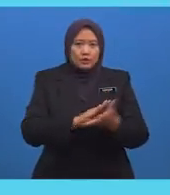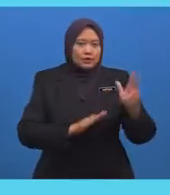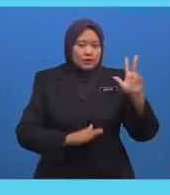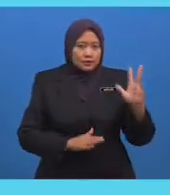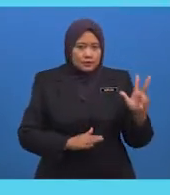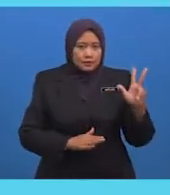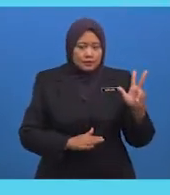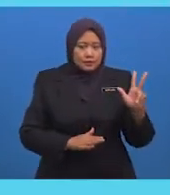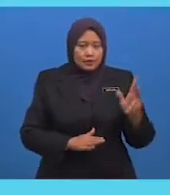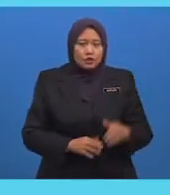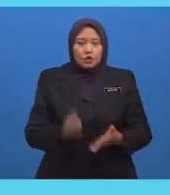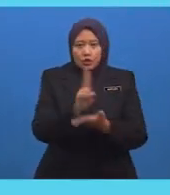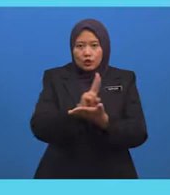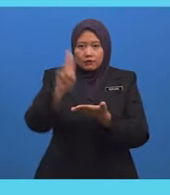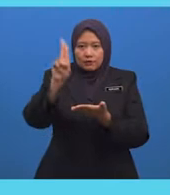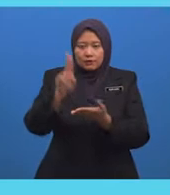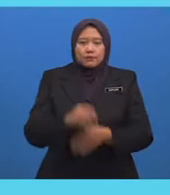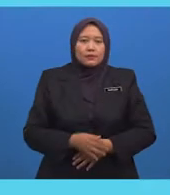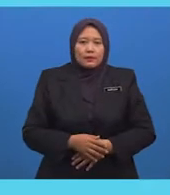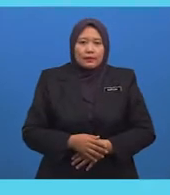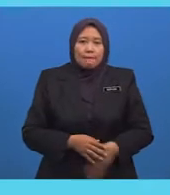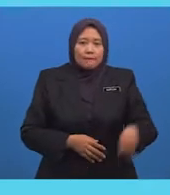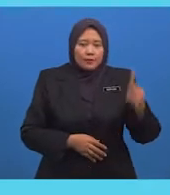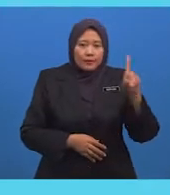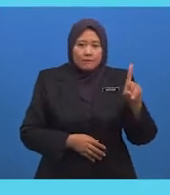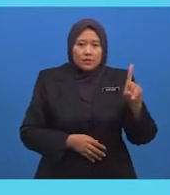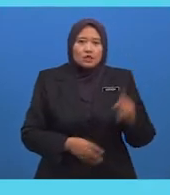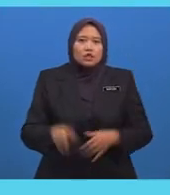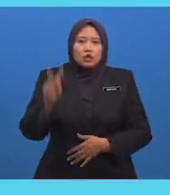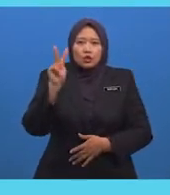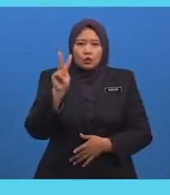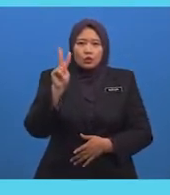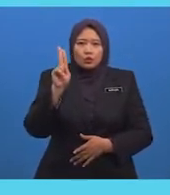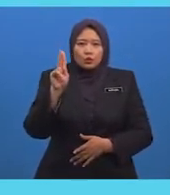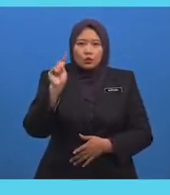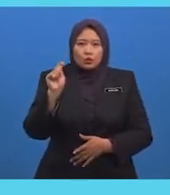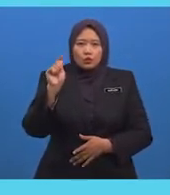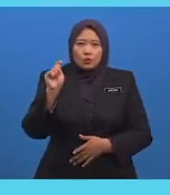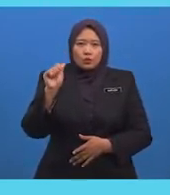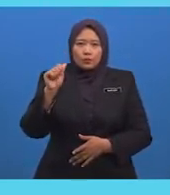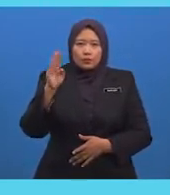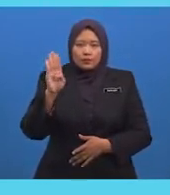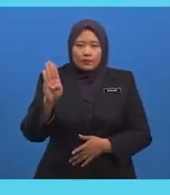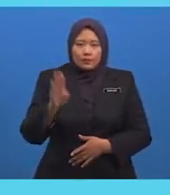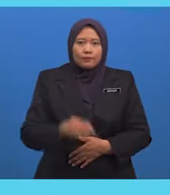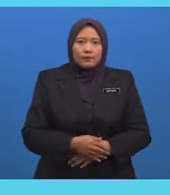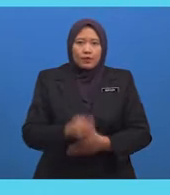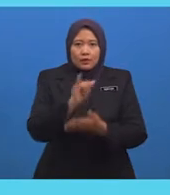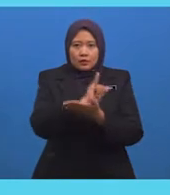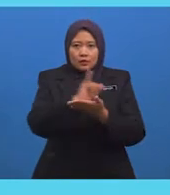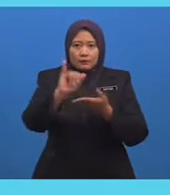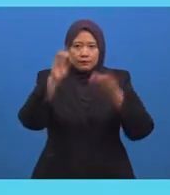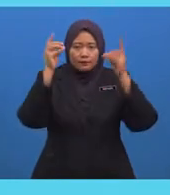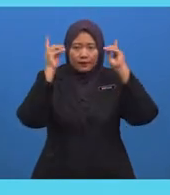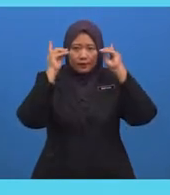Satu Kutak Kutak Ialah Institusi Peringkat Rendah Dan Awal Menengah